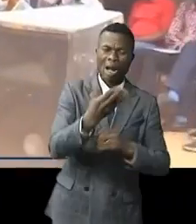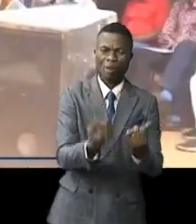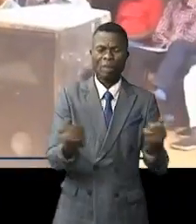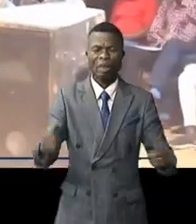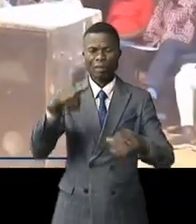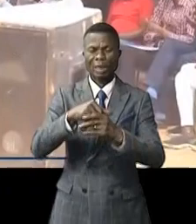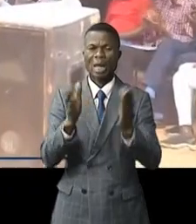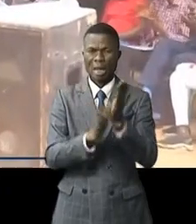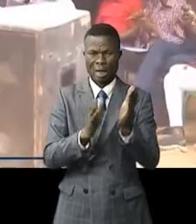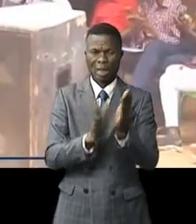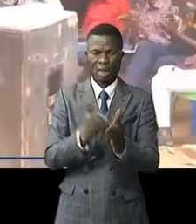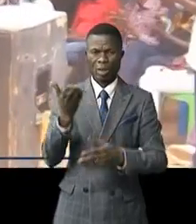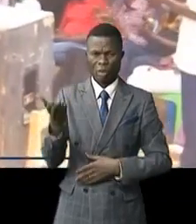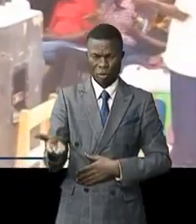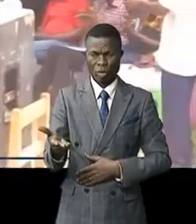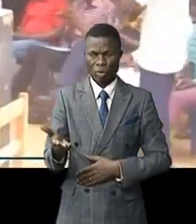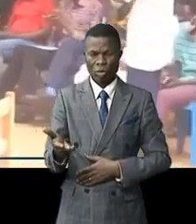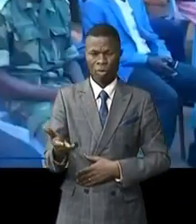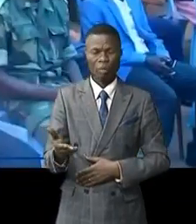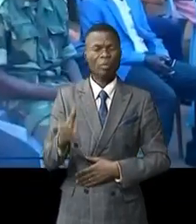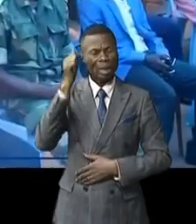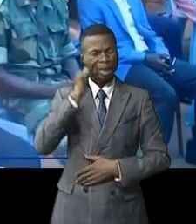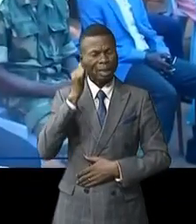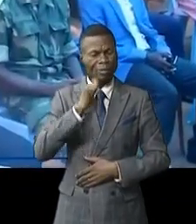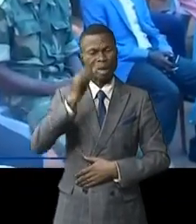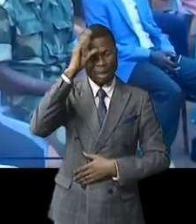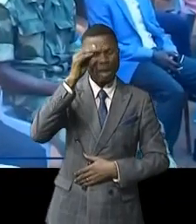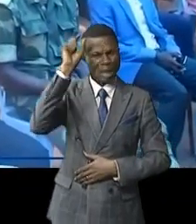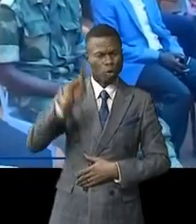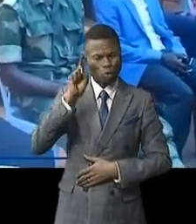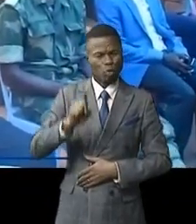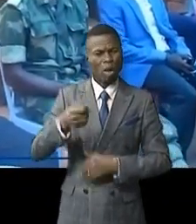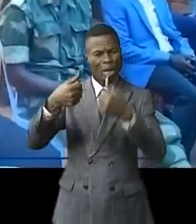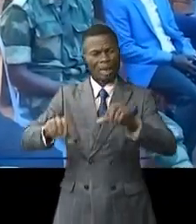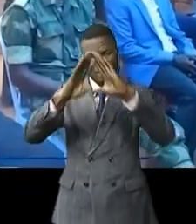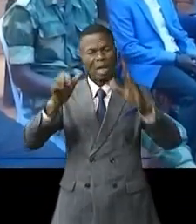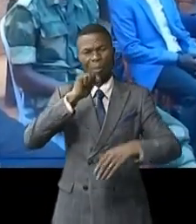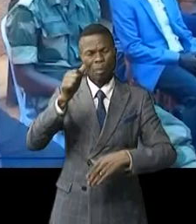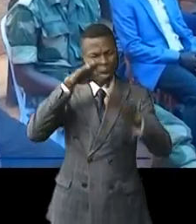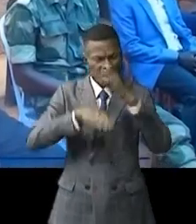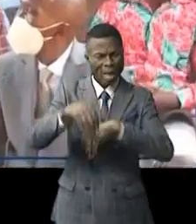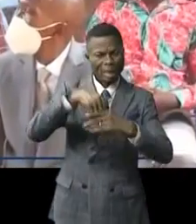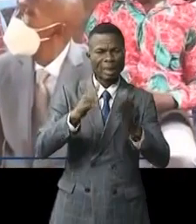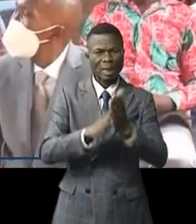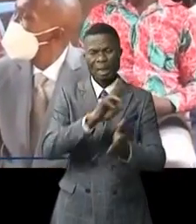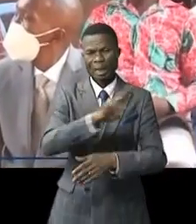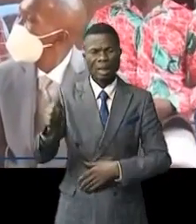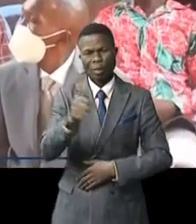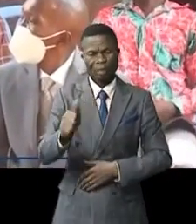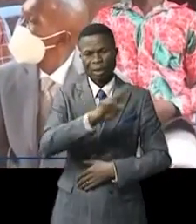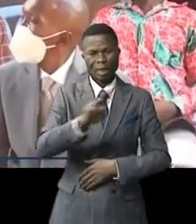'atteindre le chiffre de 27 millions d'enfants à l'école comme fixé pour les 26 provinces de la RDC pour cet année scolaire 2021